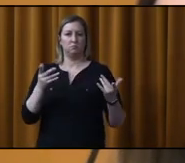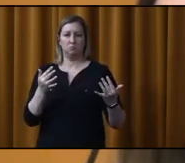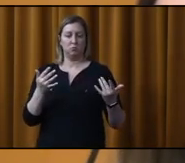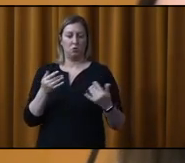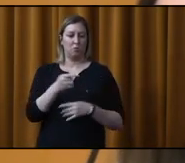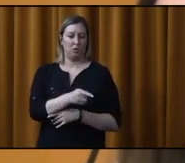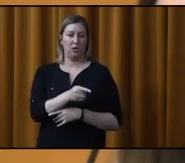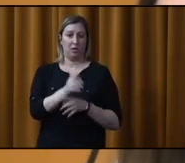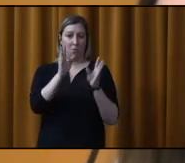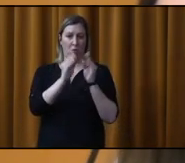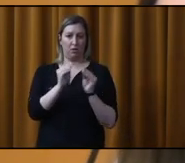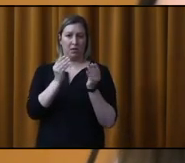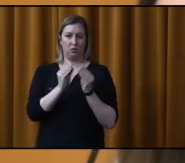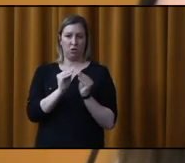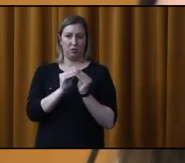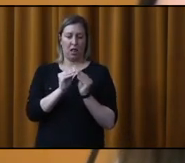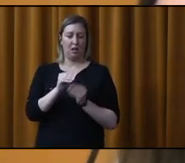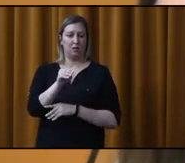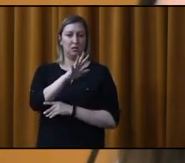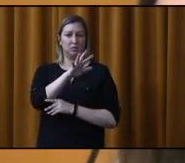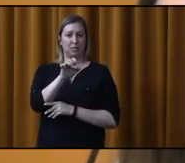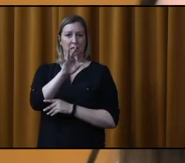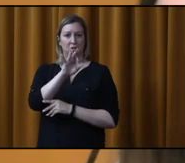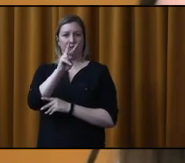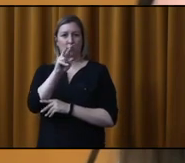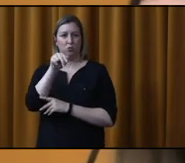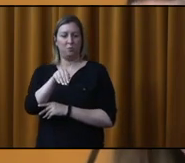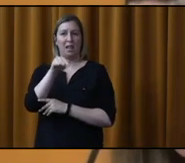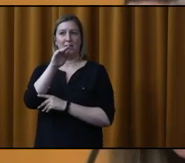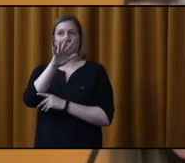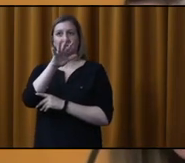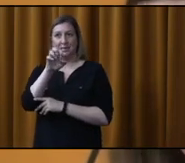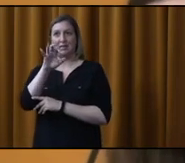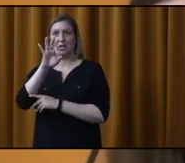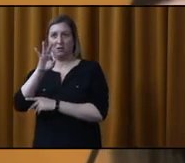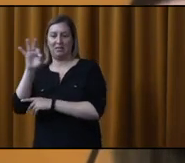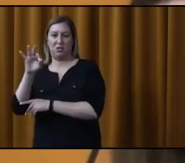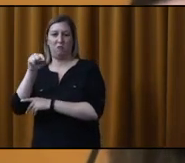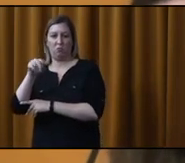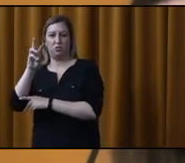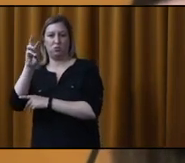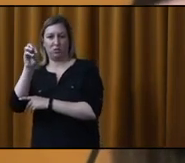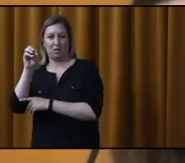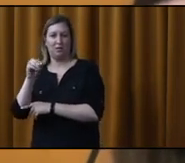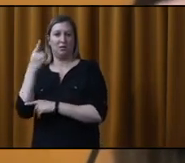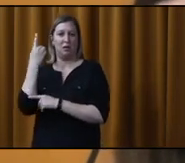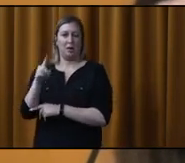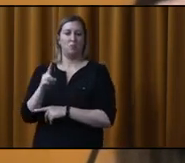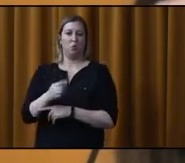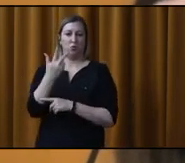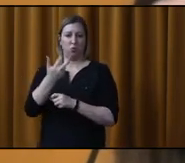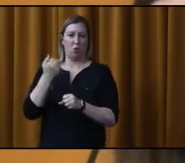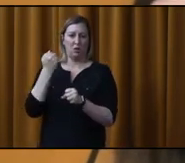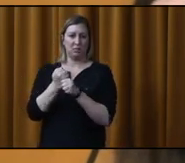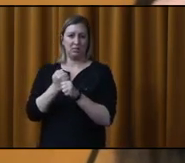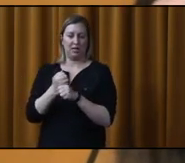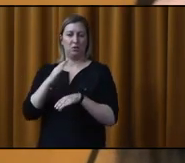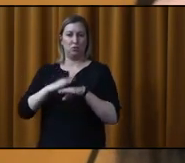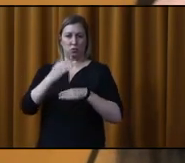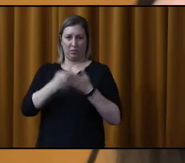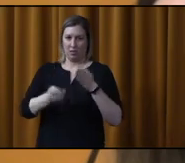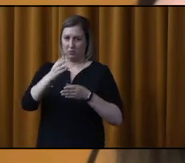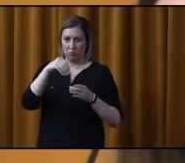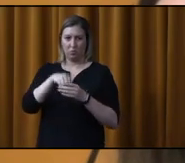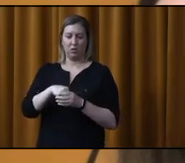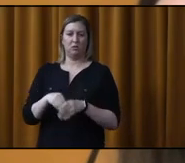total approximatif de 592 799,60 pour trois années, incluant les taxes,